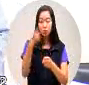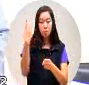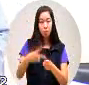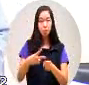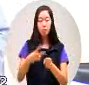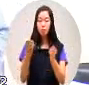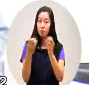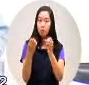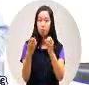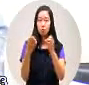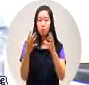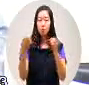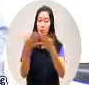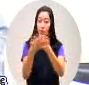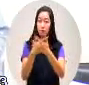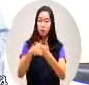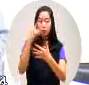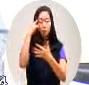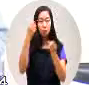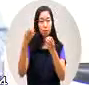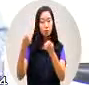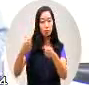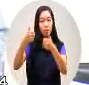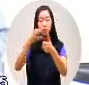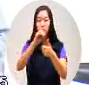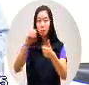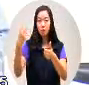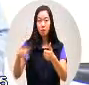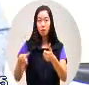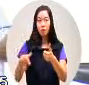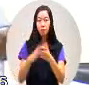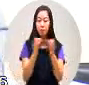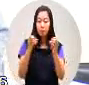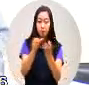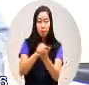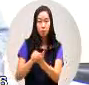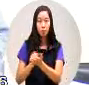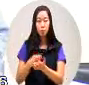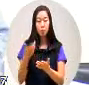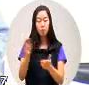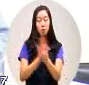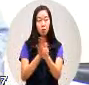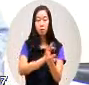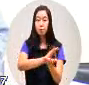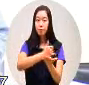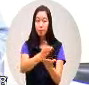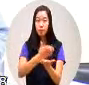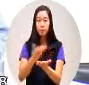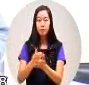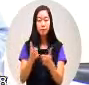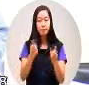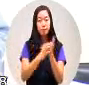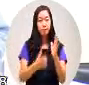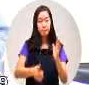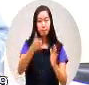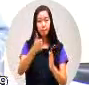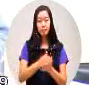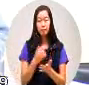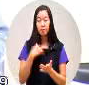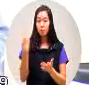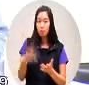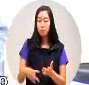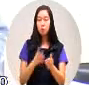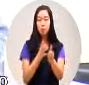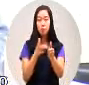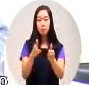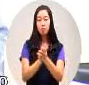来做一个共识协商记录来解套谢谢局长那么我再问